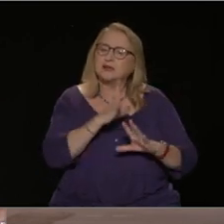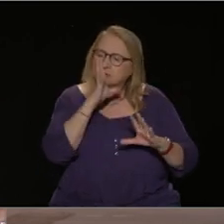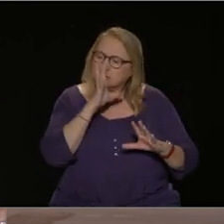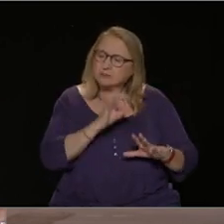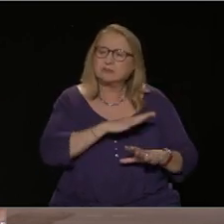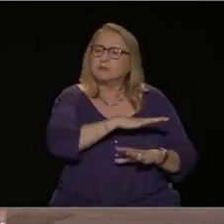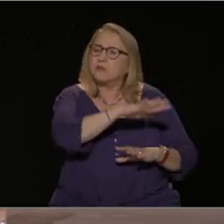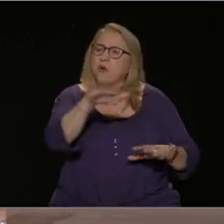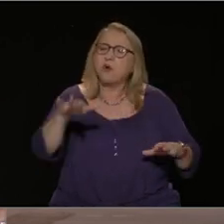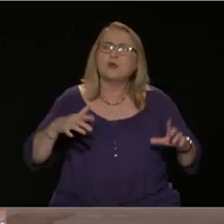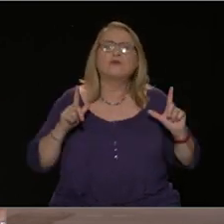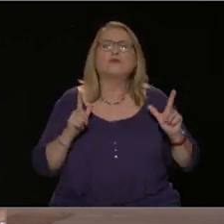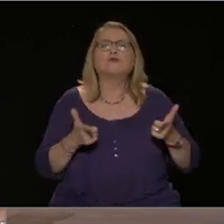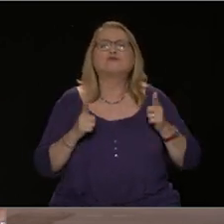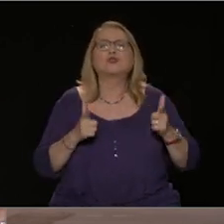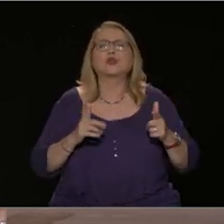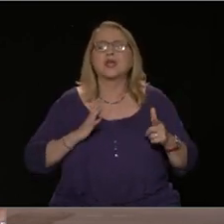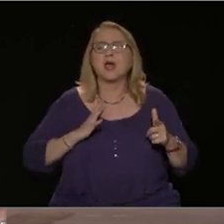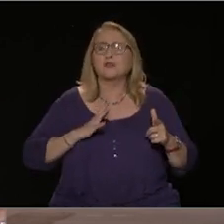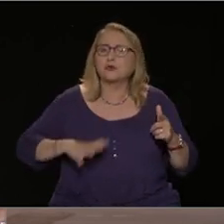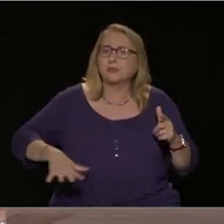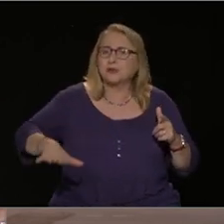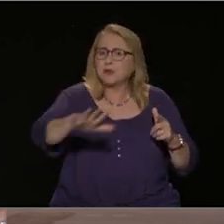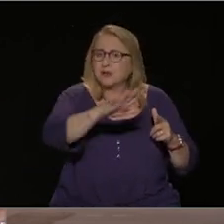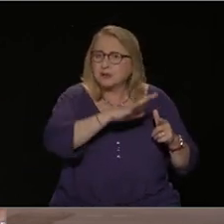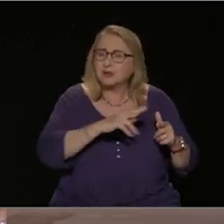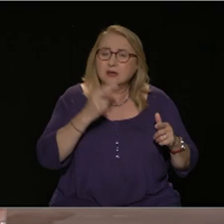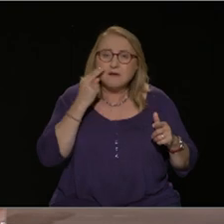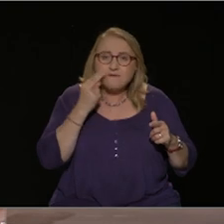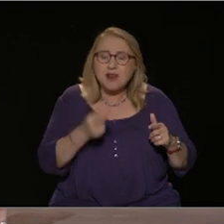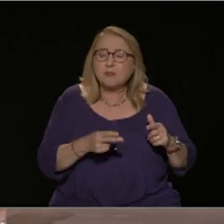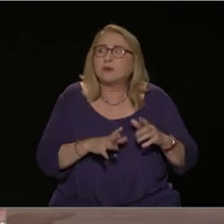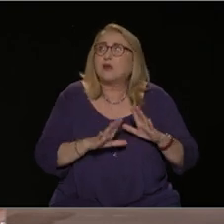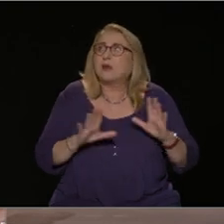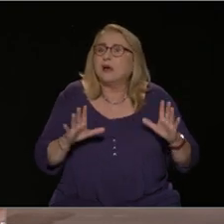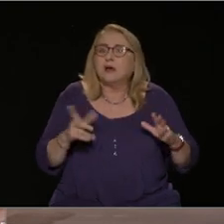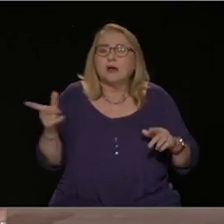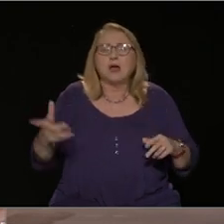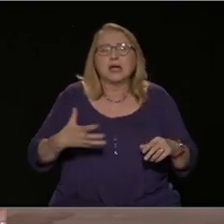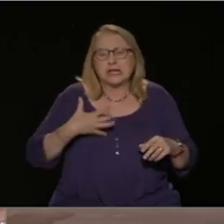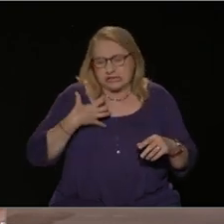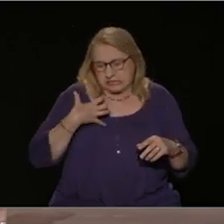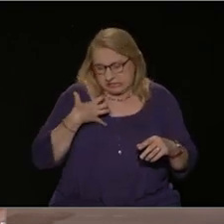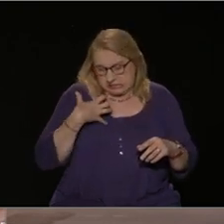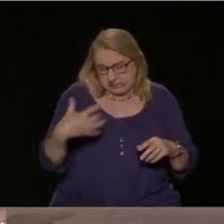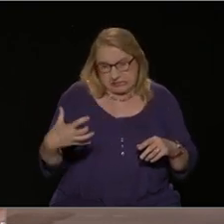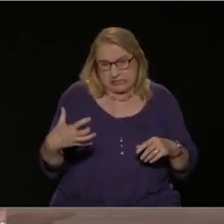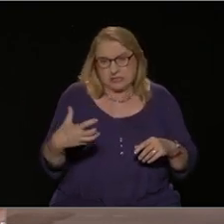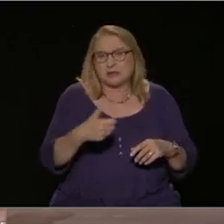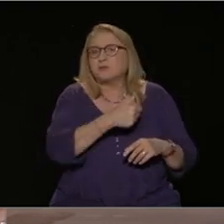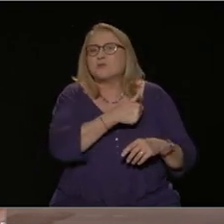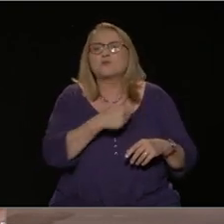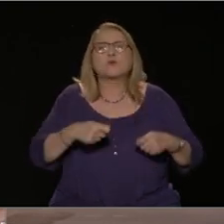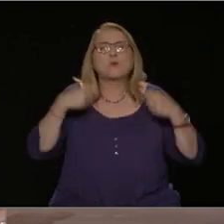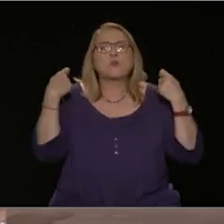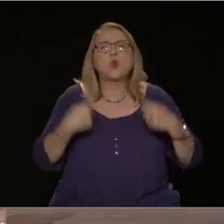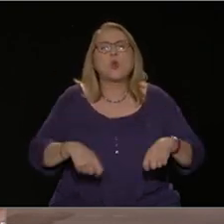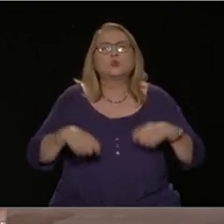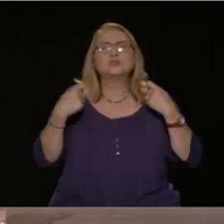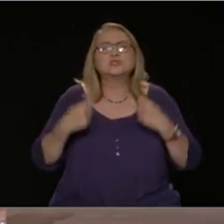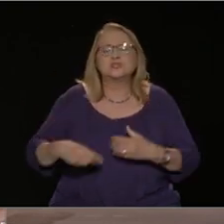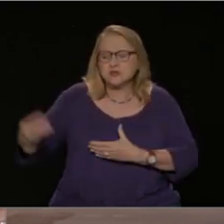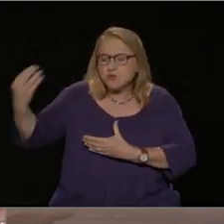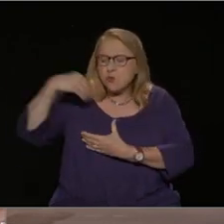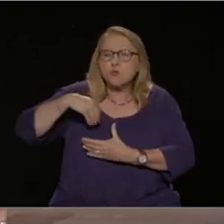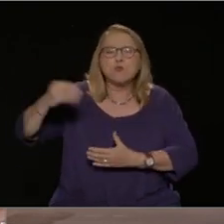κοινόλια. Δηλαδή αυτή η μεγάλη έκρηξη κερδών υπέρ του μεγάλου κεφαλαίου έχει τη σκοτεινή της όψη,